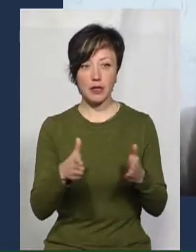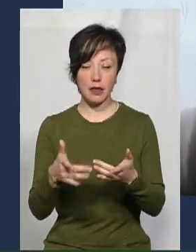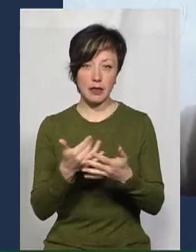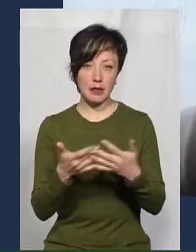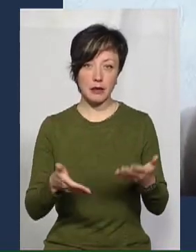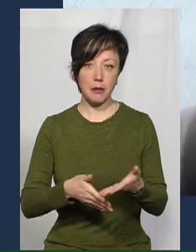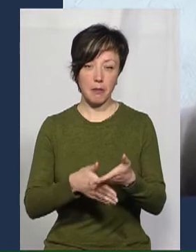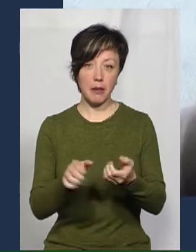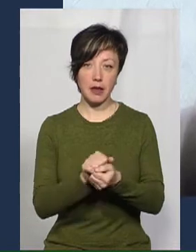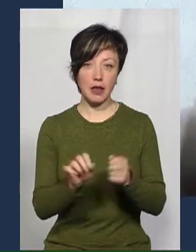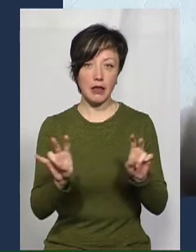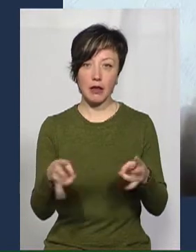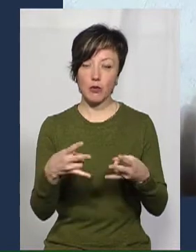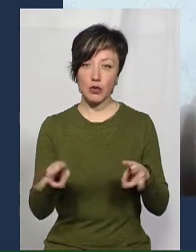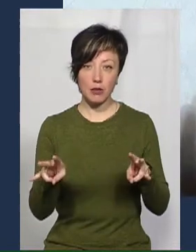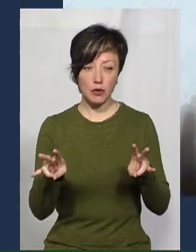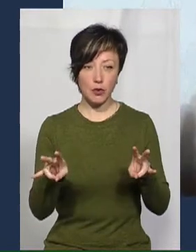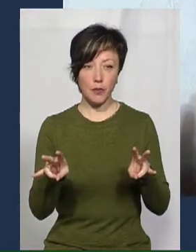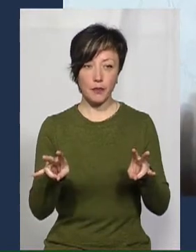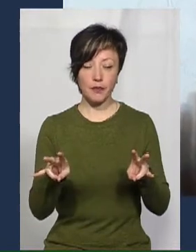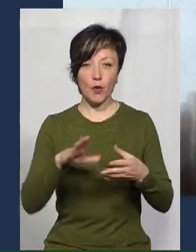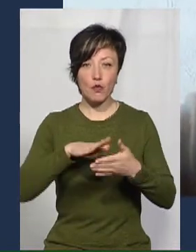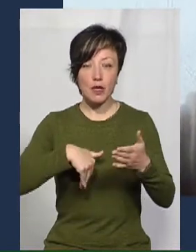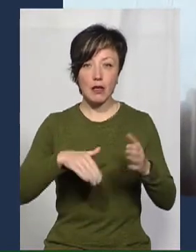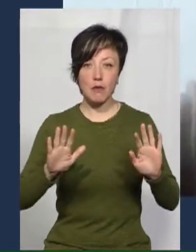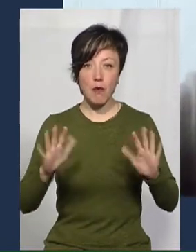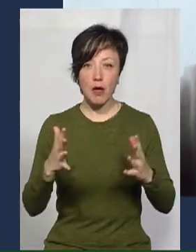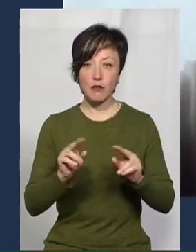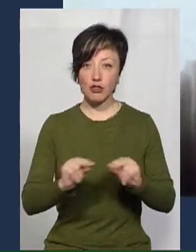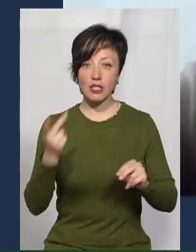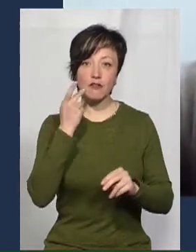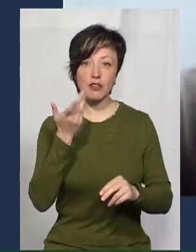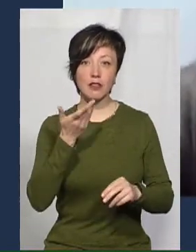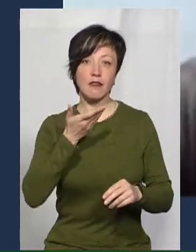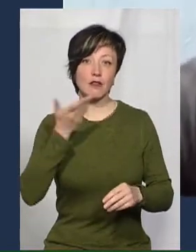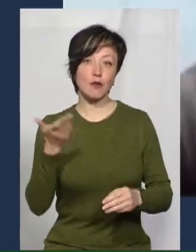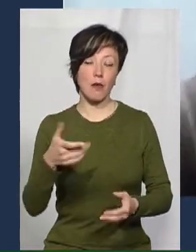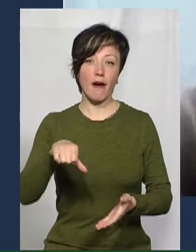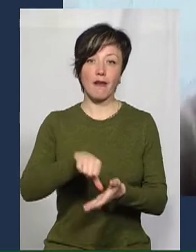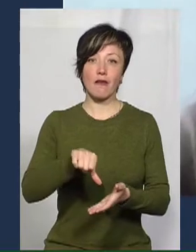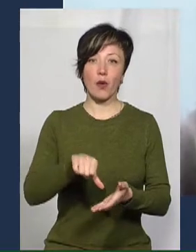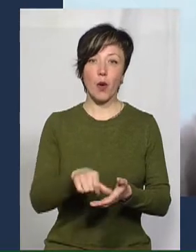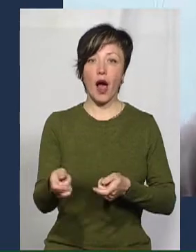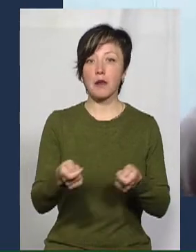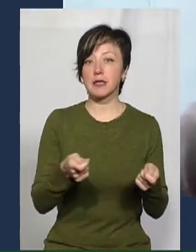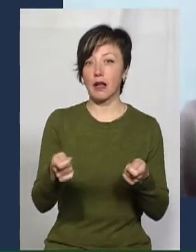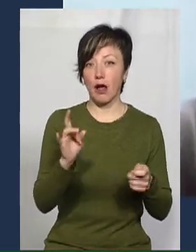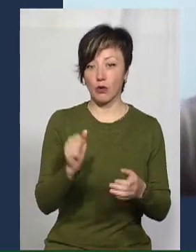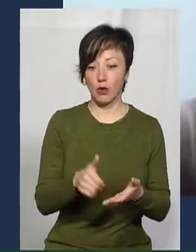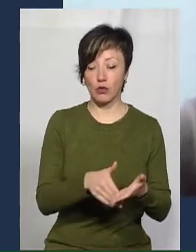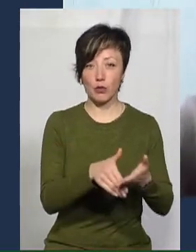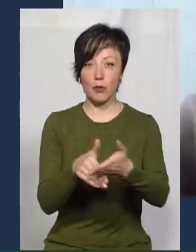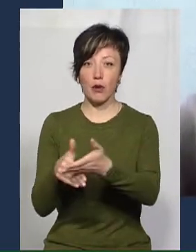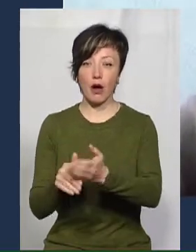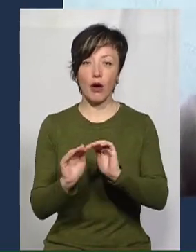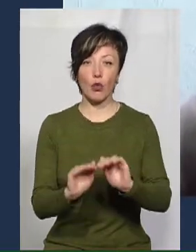матеріалів, не потрібно упускати отой важливий момент, що вчитель завжди виступає в ролі адміністратора, який допомагає